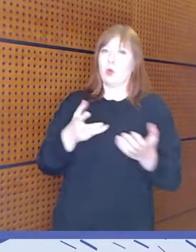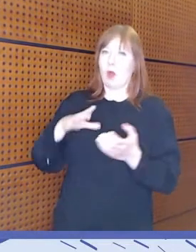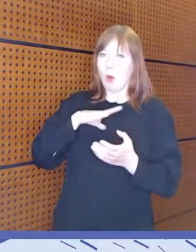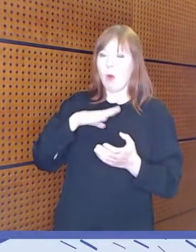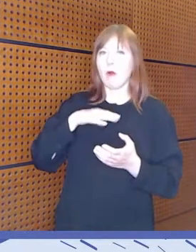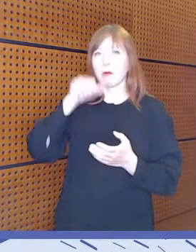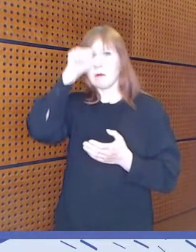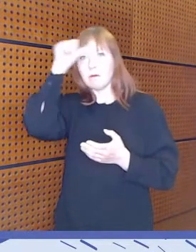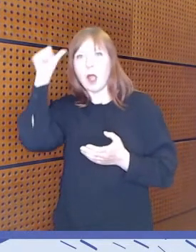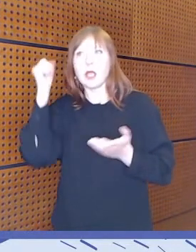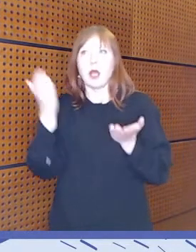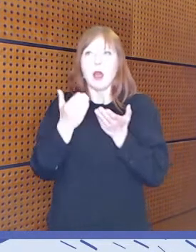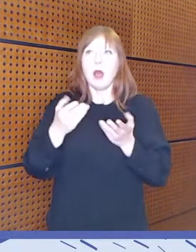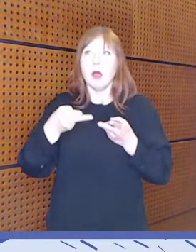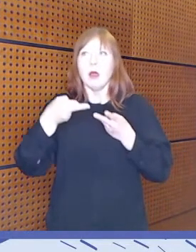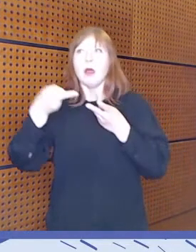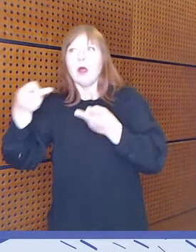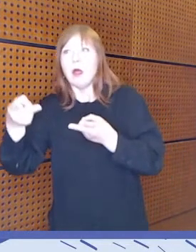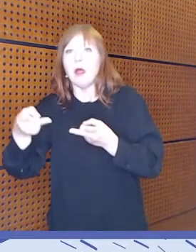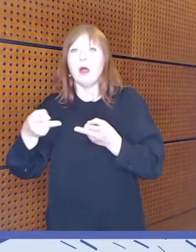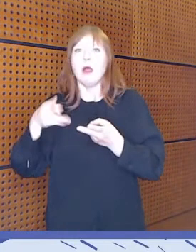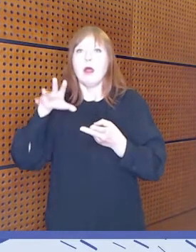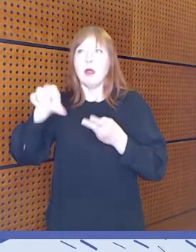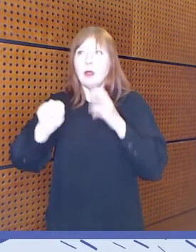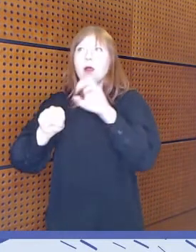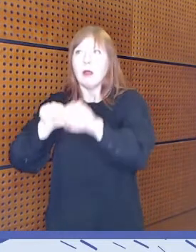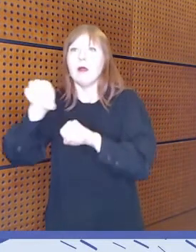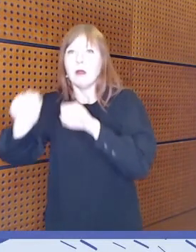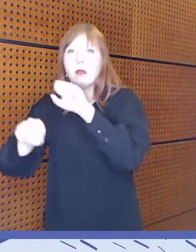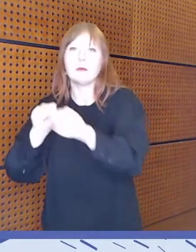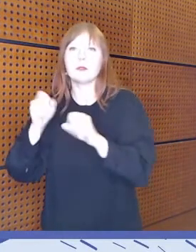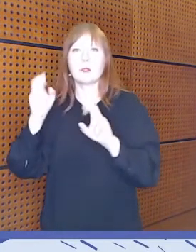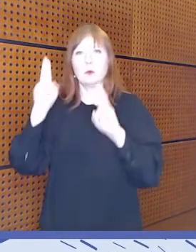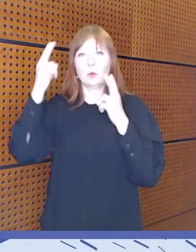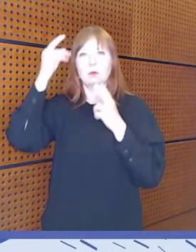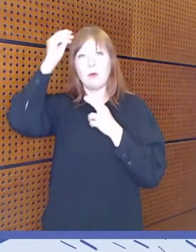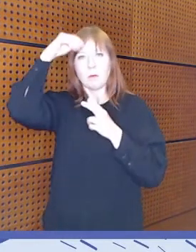vastata siihen jatkuvaan tarpeeseen oppia uutta.